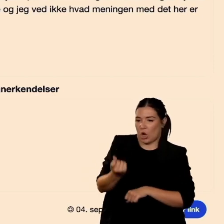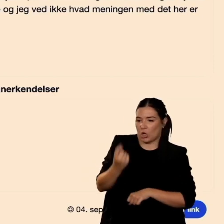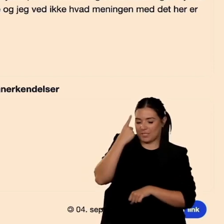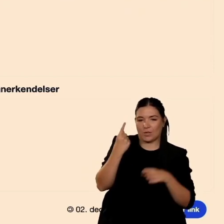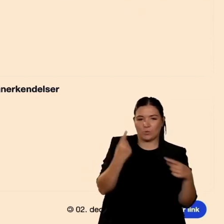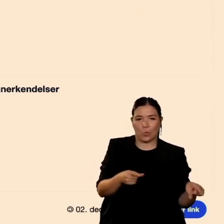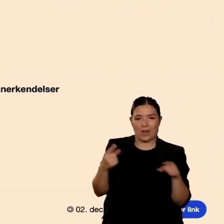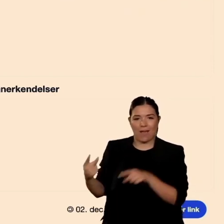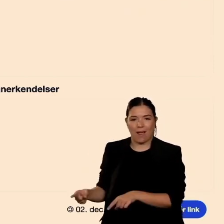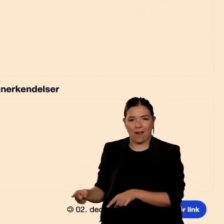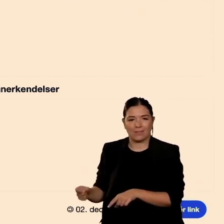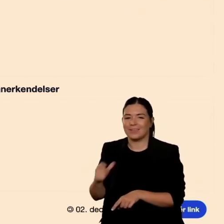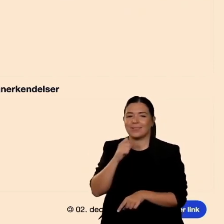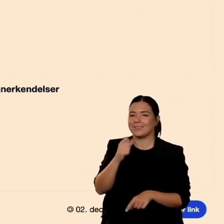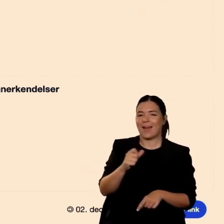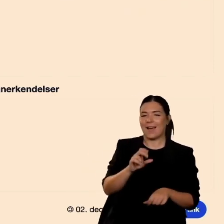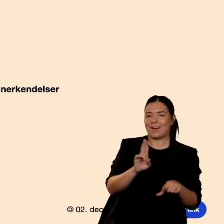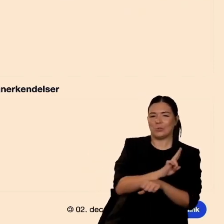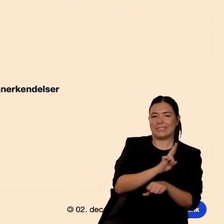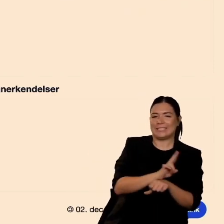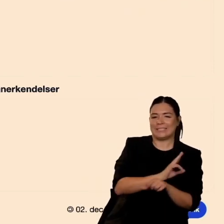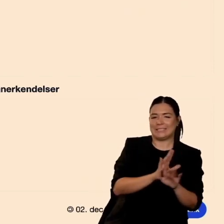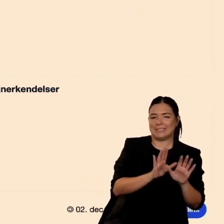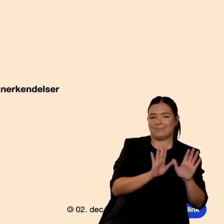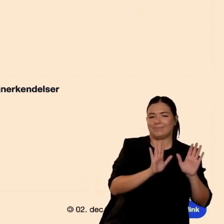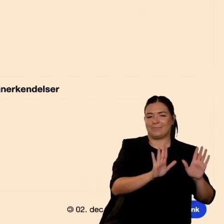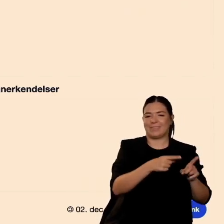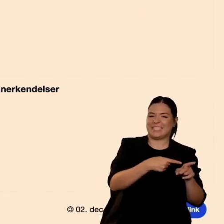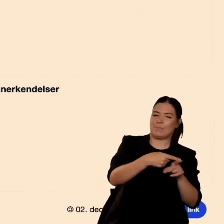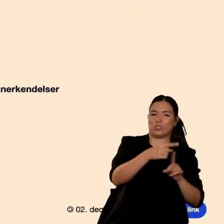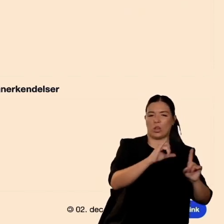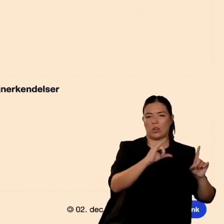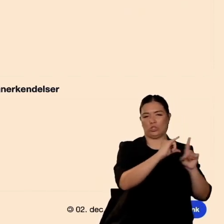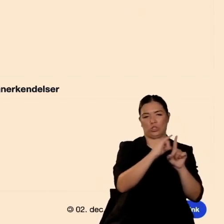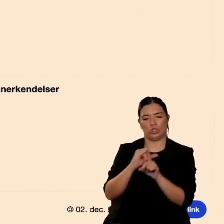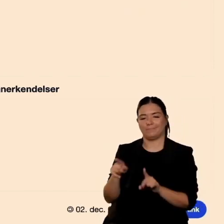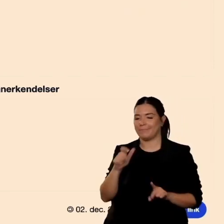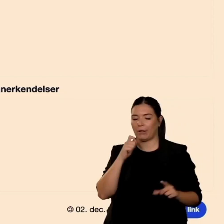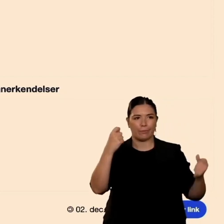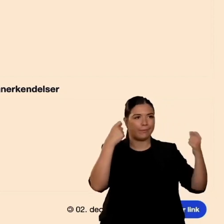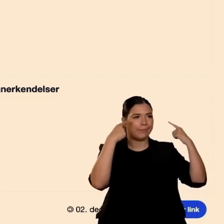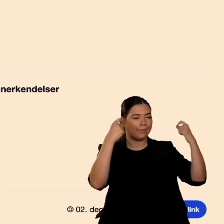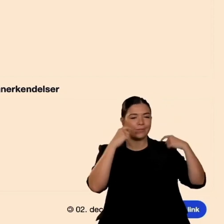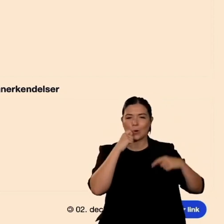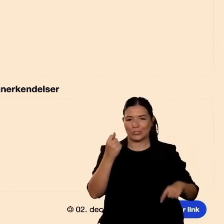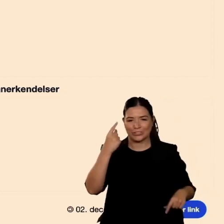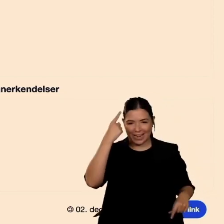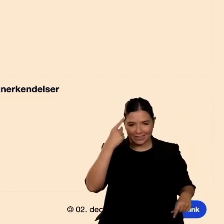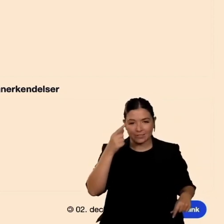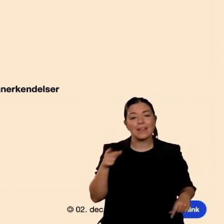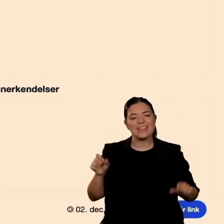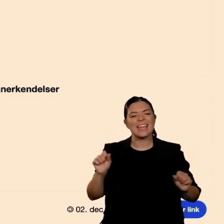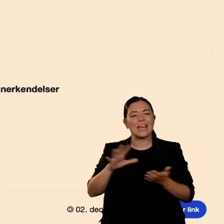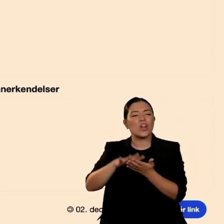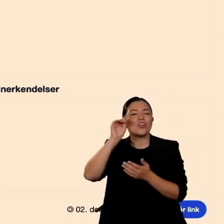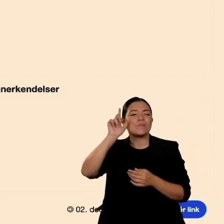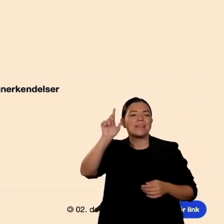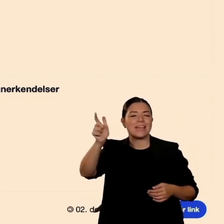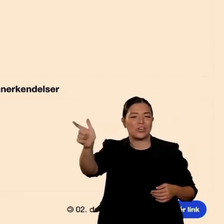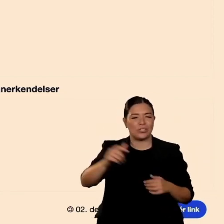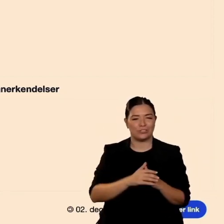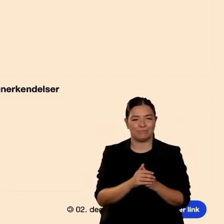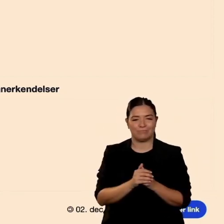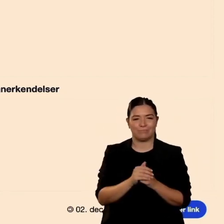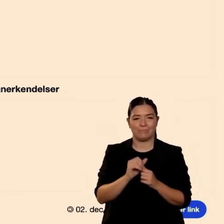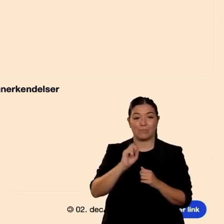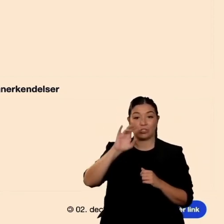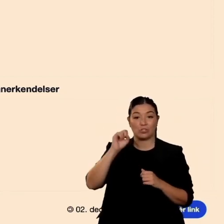si traduce alle diverse lingue native è molto più facile perché i bambini possano capire cosa c'è di dietro della